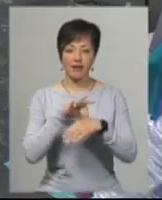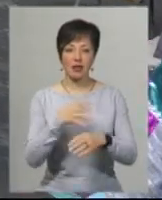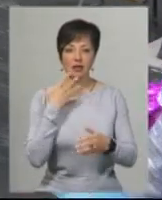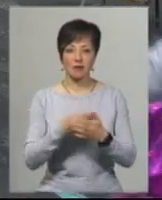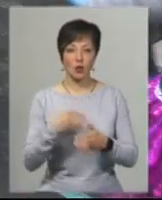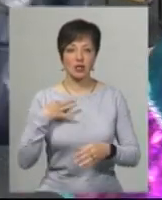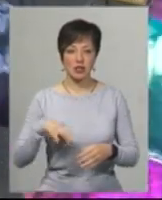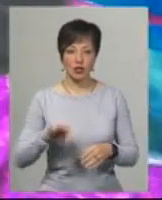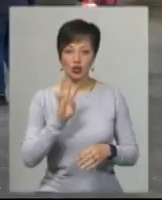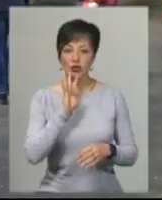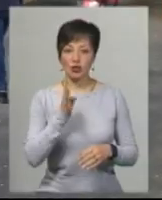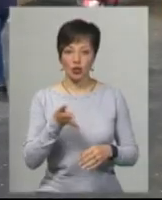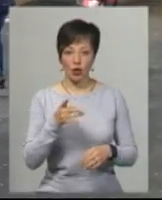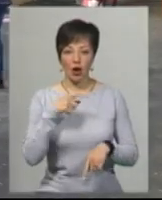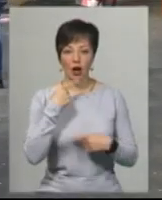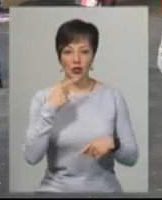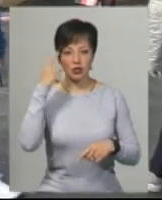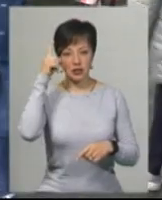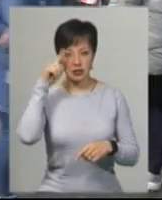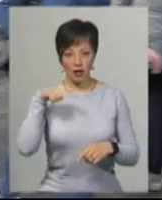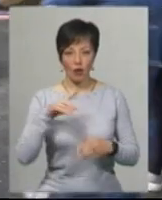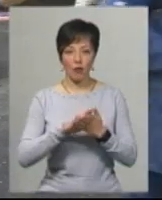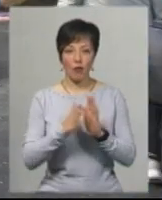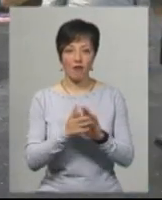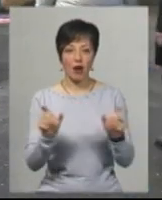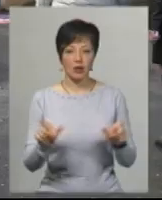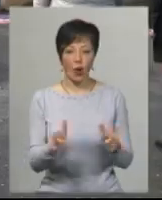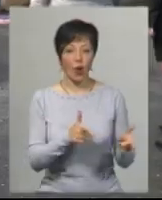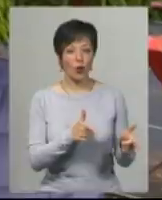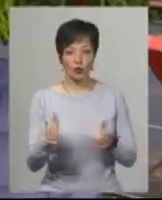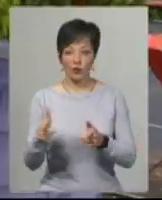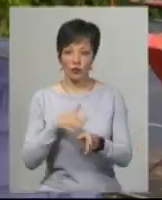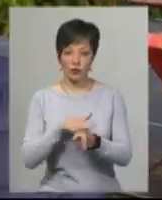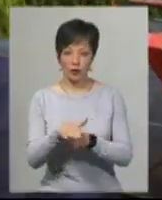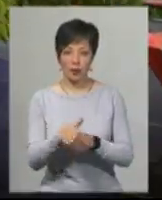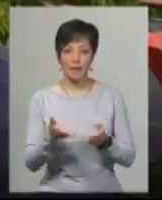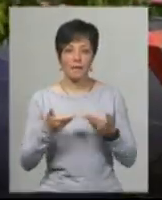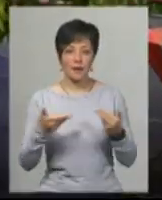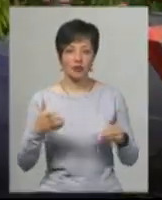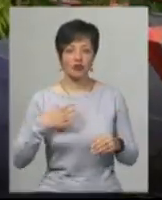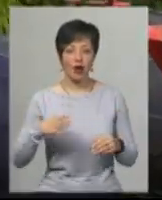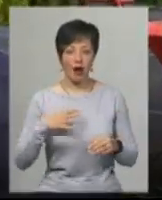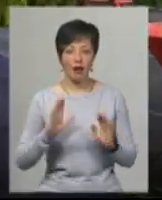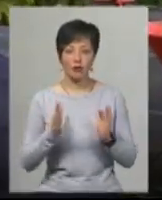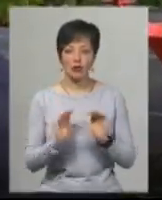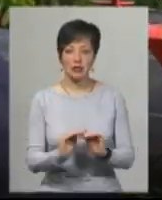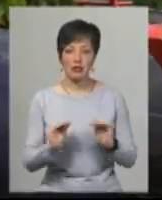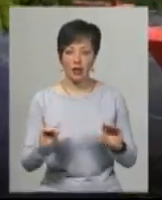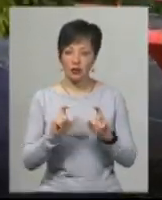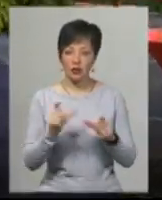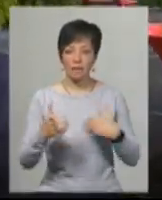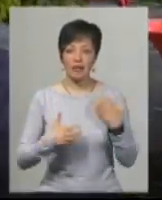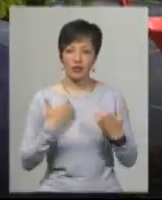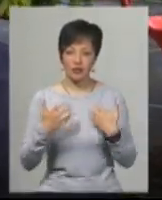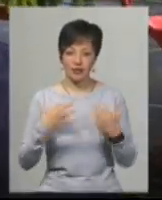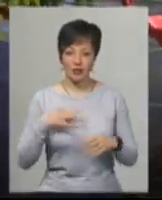сина Давида, якому 4 роки. Каже, він знає про умови карантину і готовий їх дотримуватися. Ми дуже чекали, що буде садочок. Він дуже переживав,